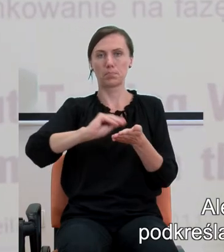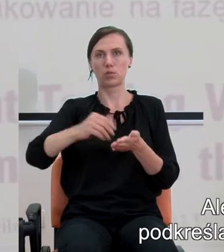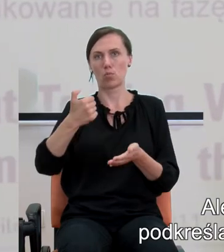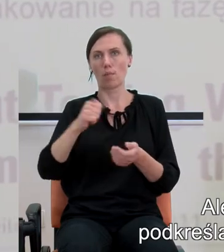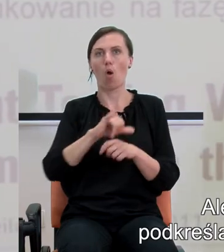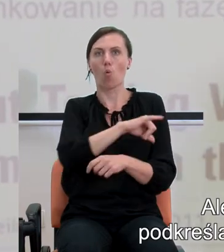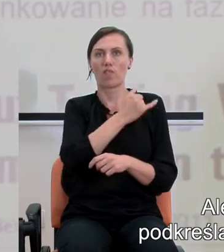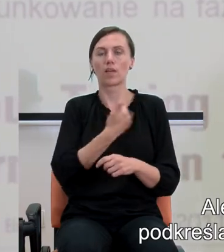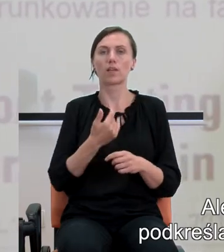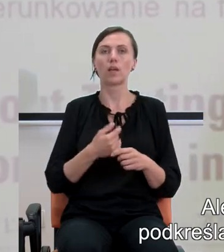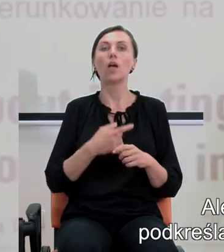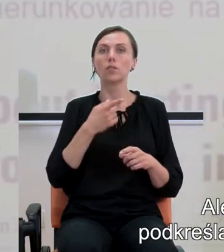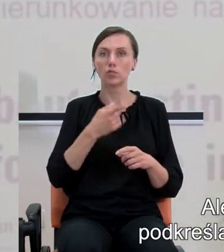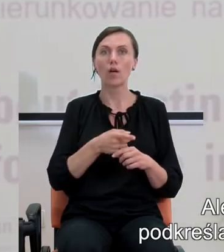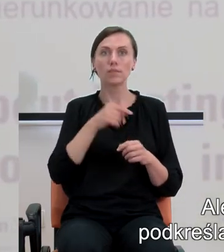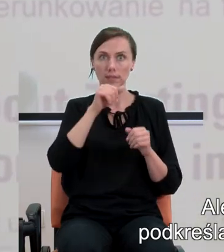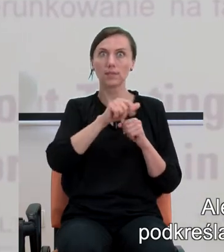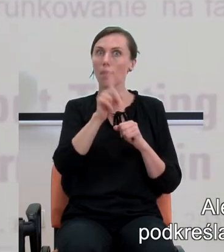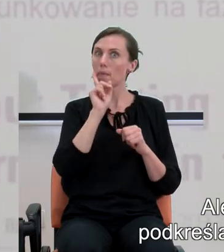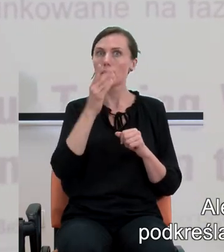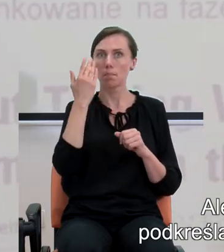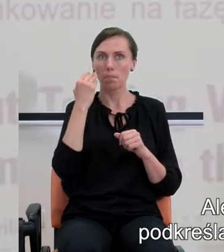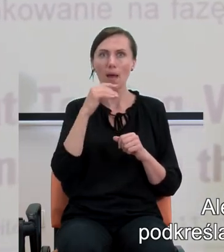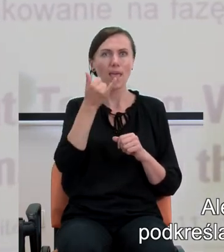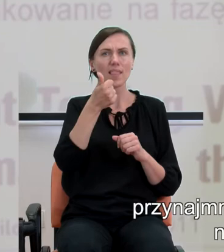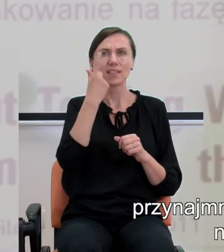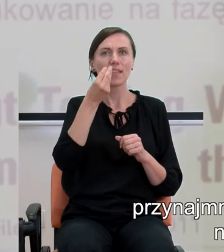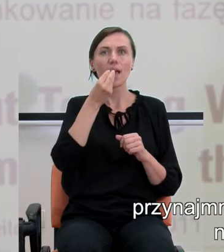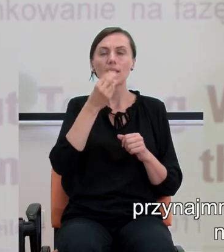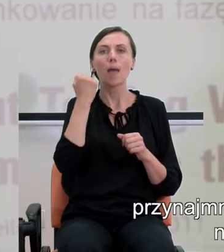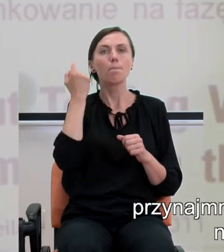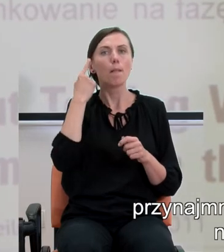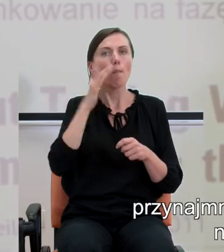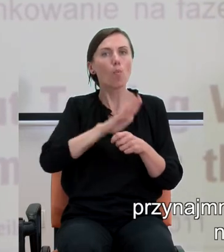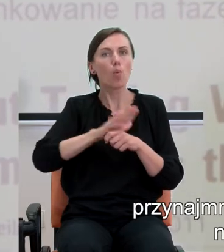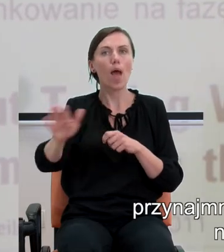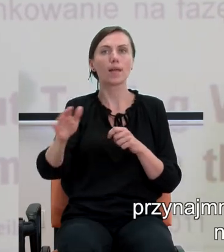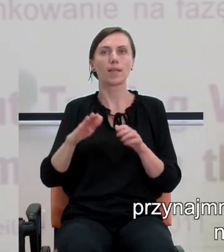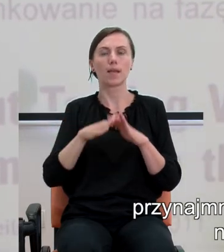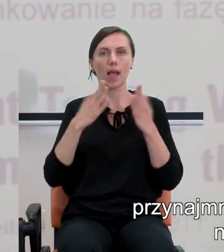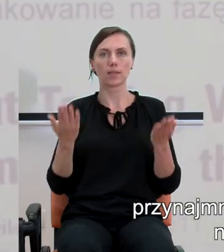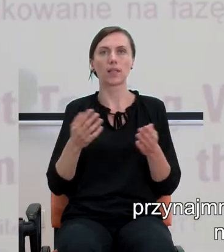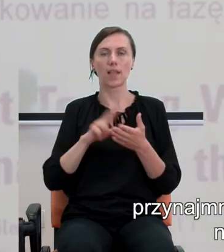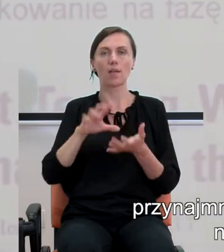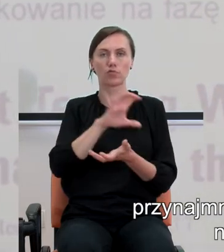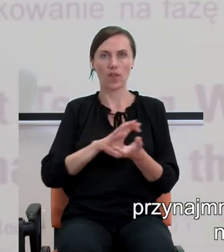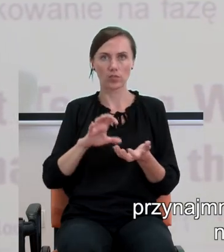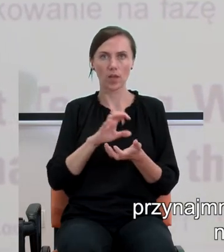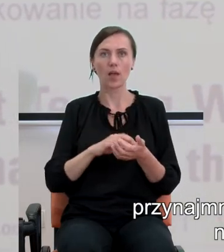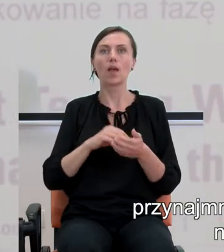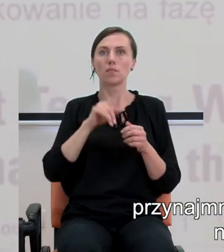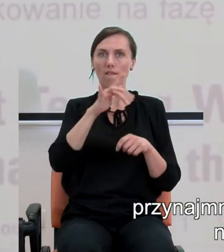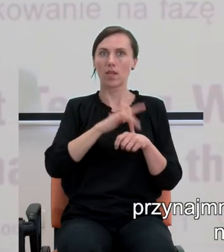świetle tego wyniku podkreślam opublikowanego w jednym z najlepszych, przynajmniej dwóch najlepszych czasopism naukowych na świecie